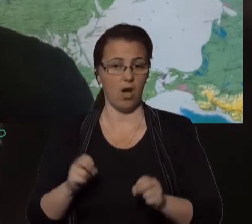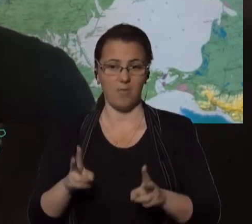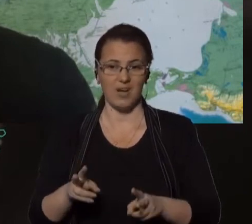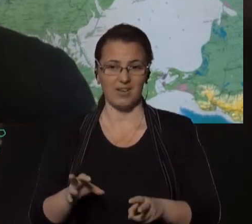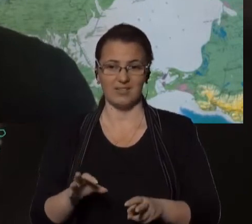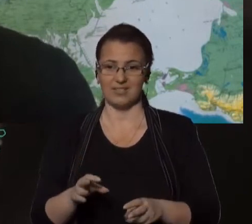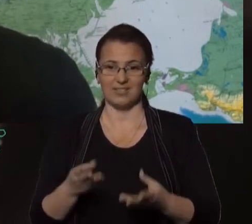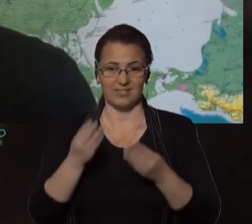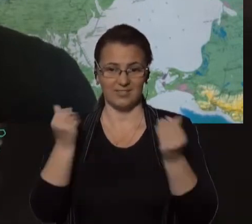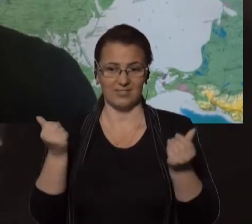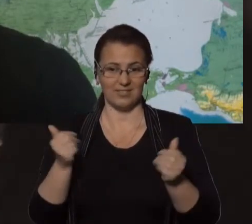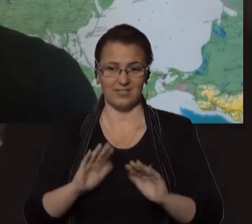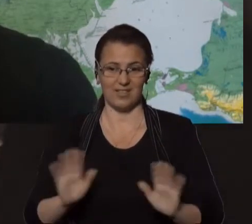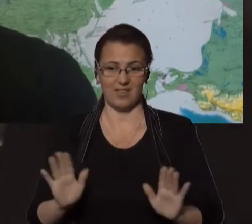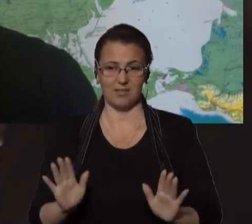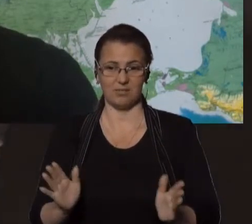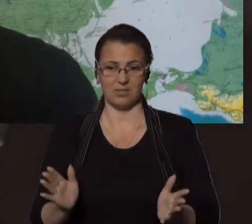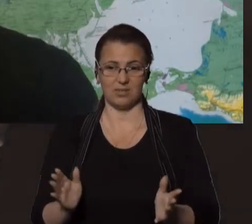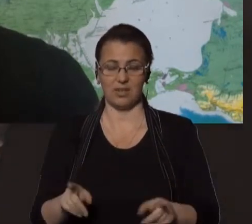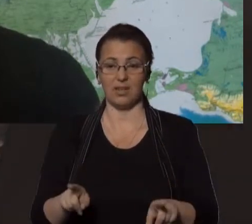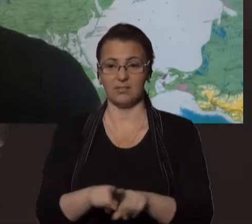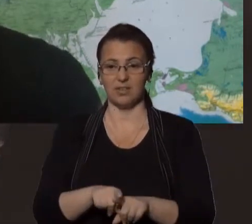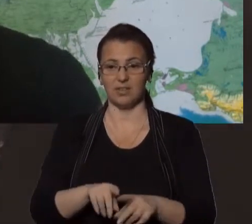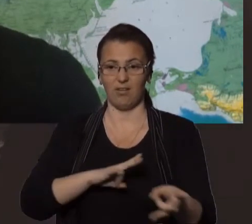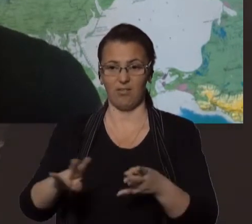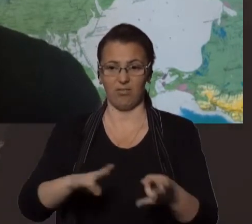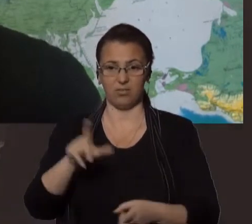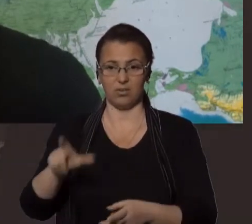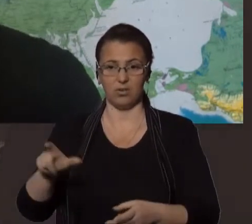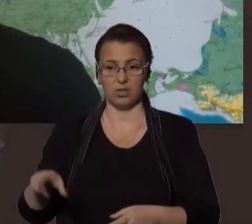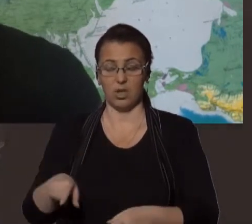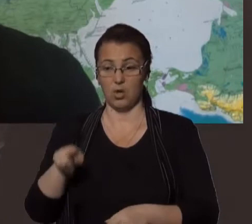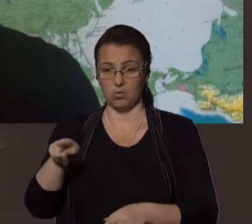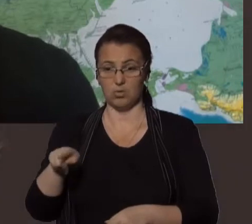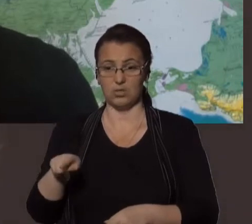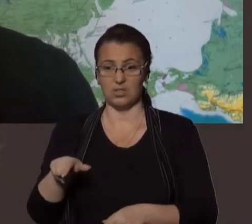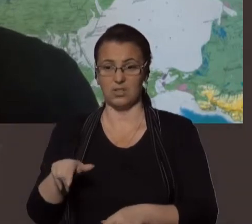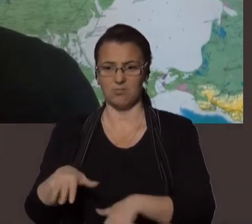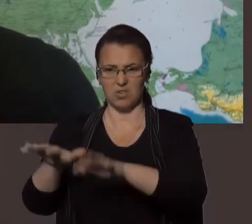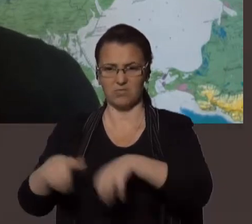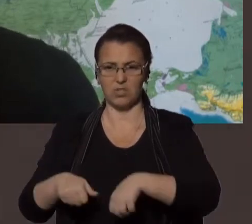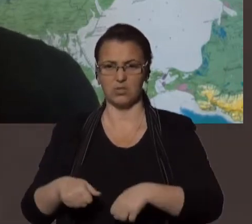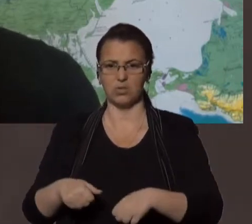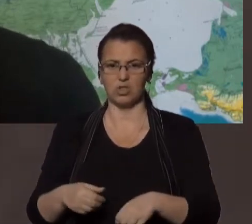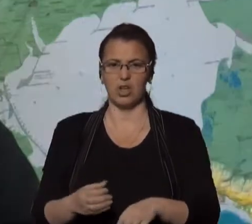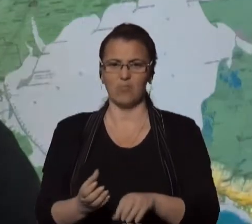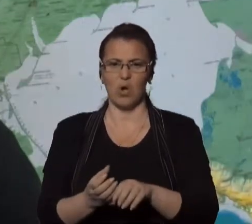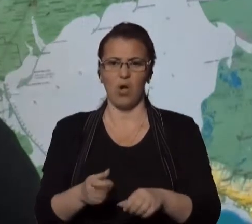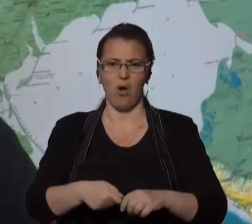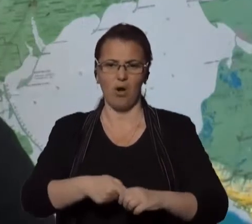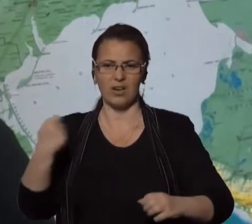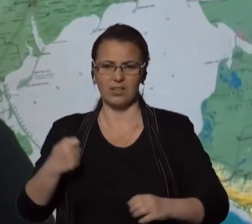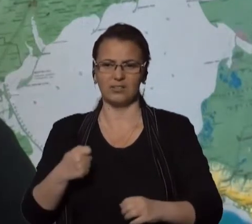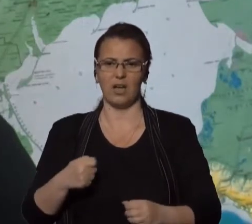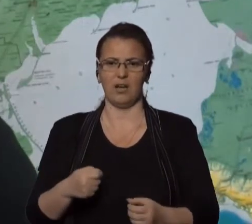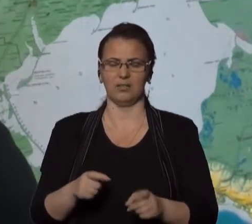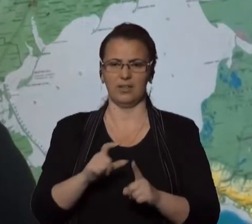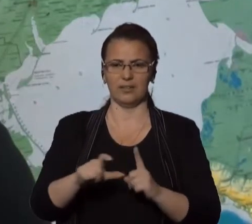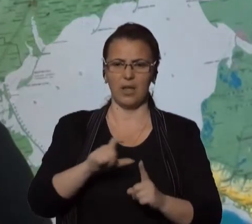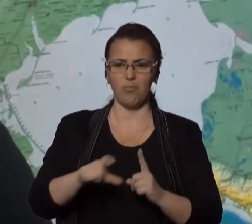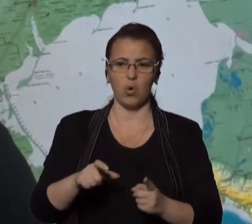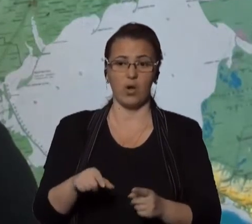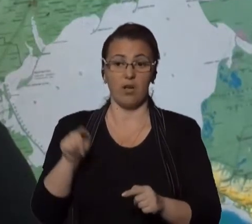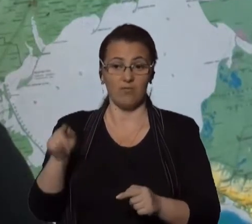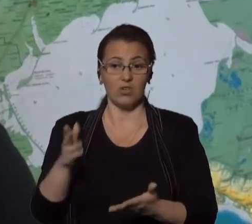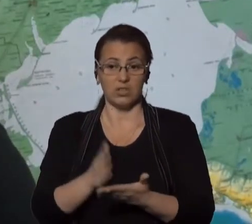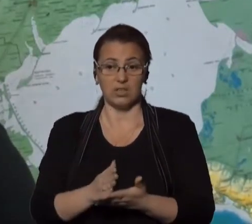нікуди не минає, і в таких ДРГ ми вилучаємо, як гранати, набої, холодну зброю. Вони існують просто